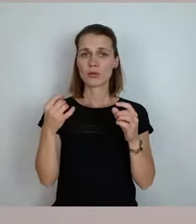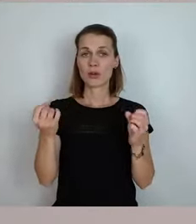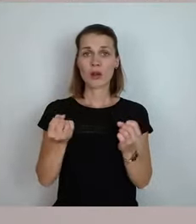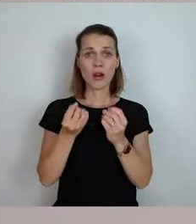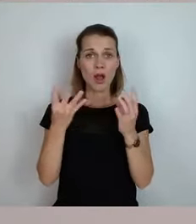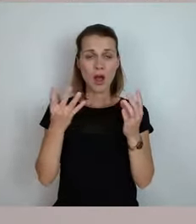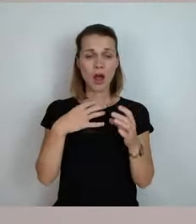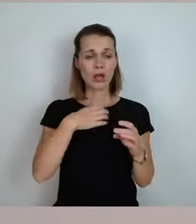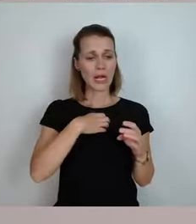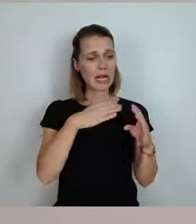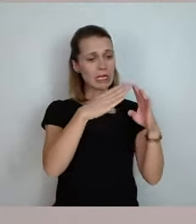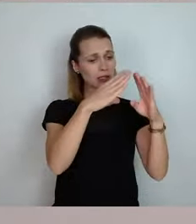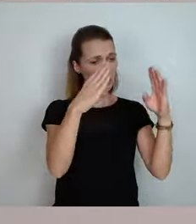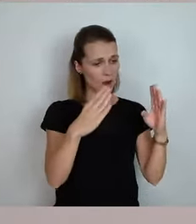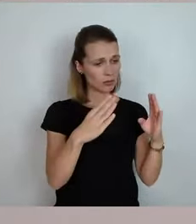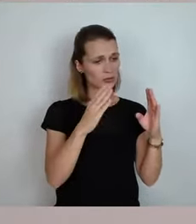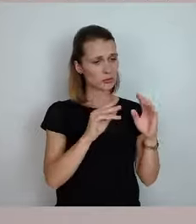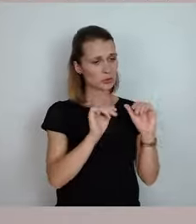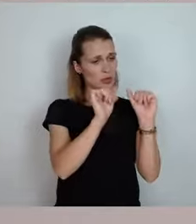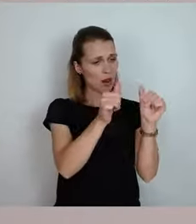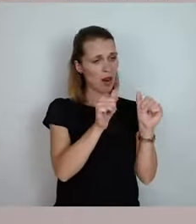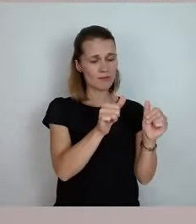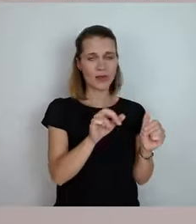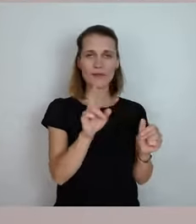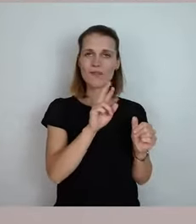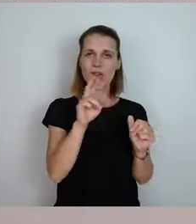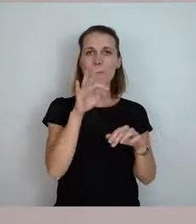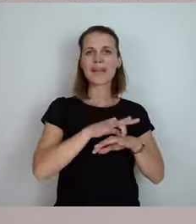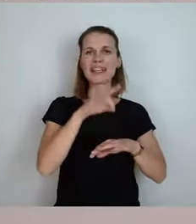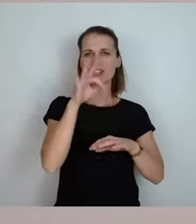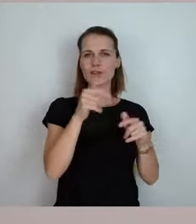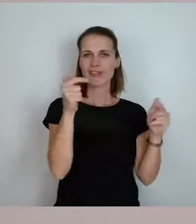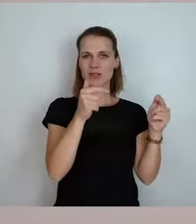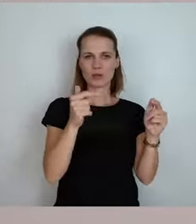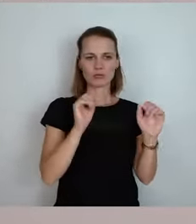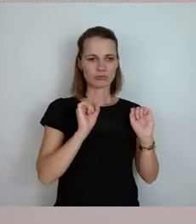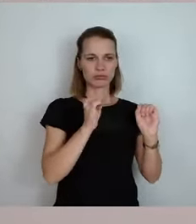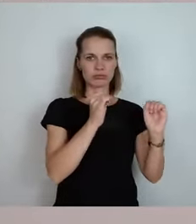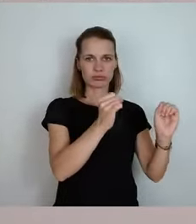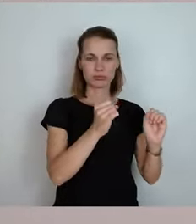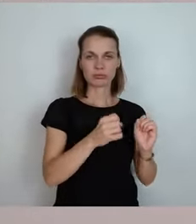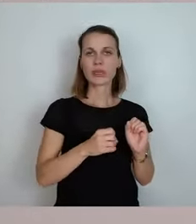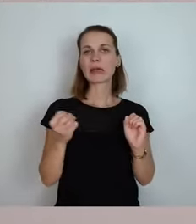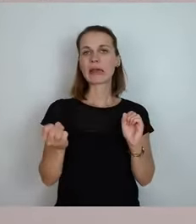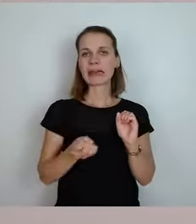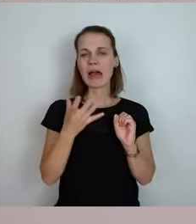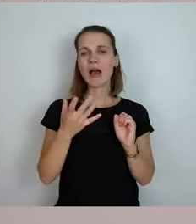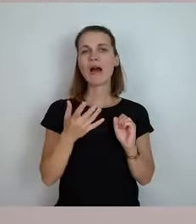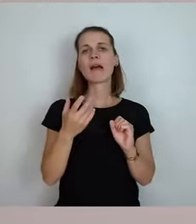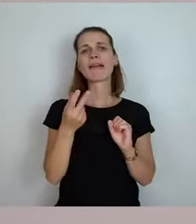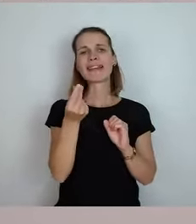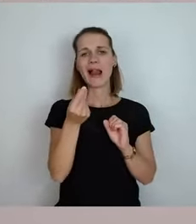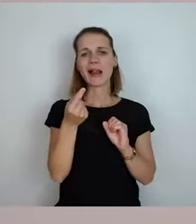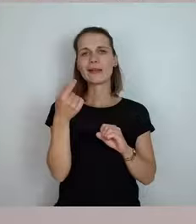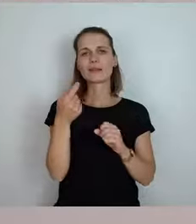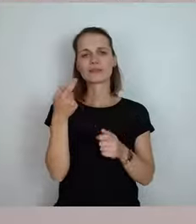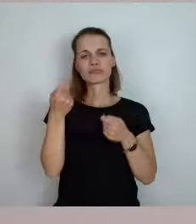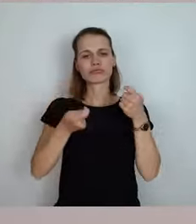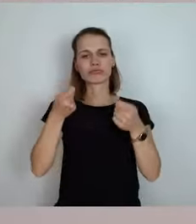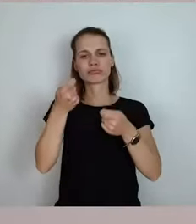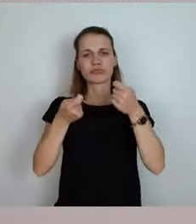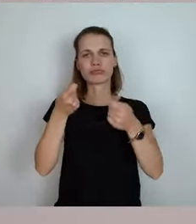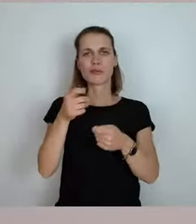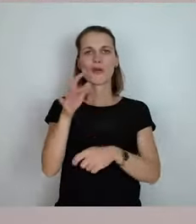Krankenhäusern, die die medizinische Versorgung aufrechterhalten. Natürlich muss man Geld investieren in die Impfzentren oder in die